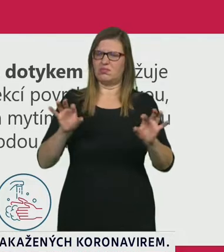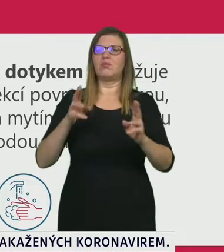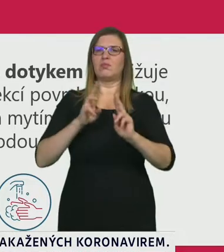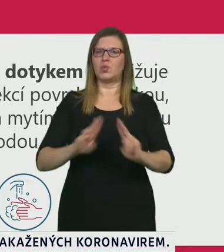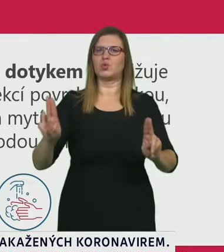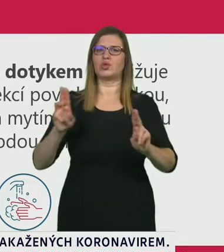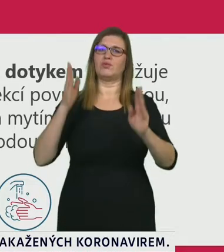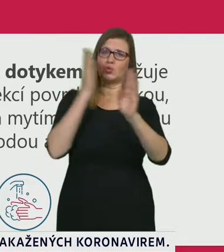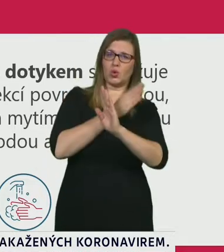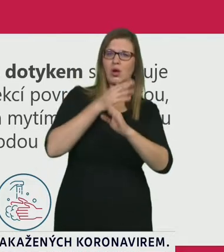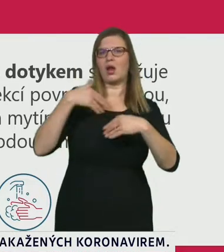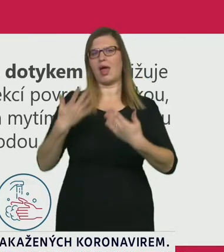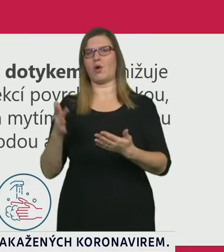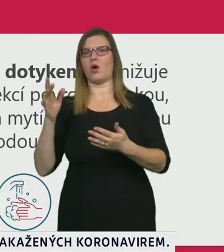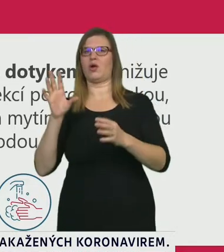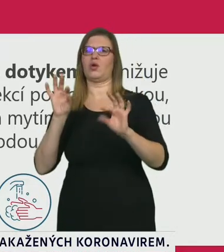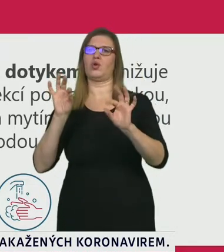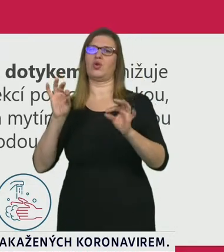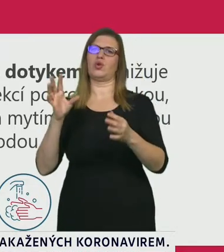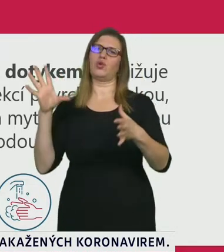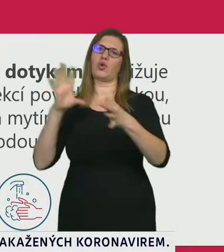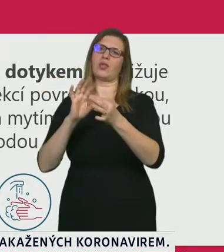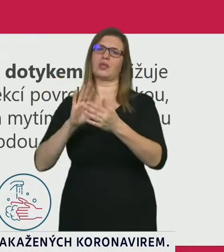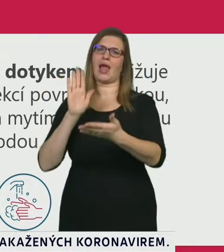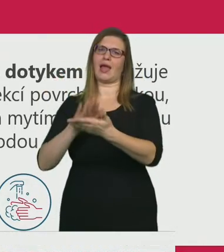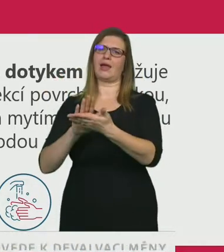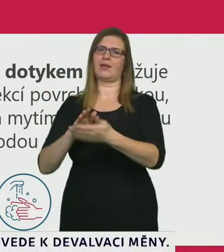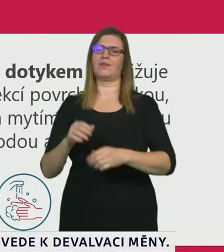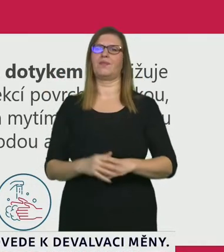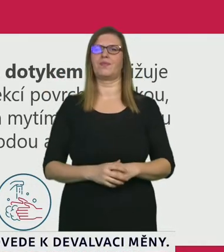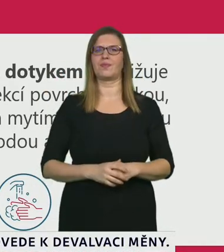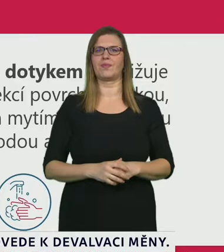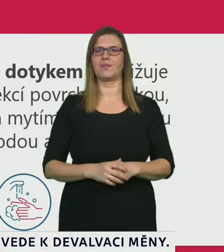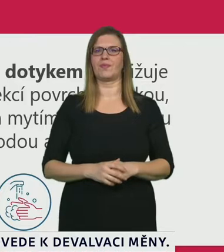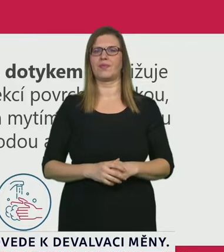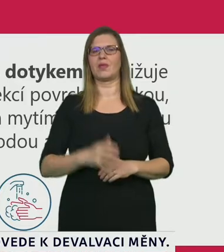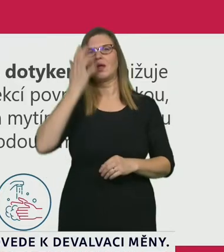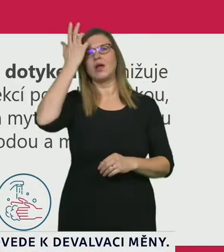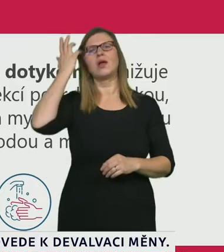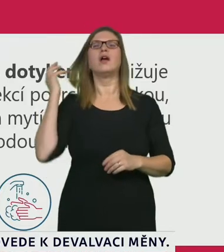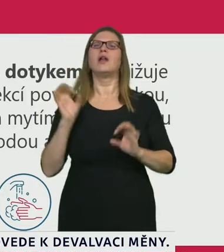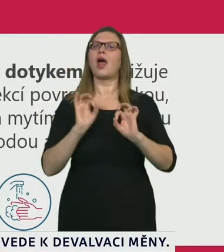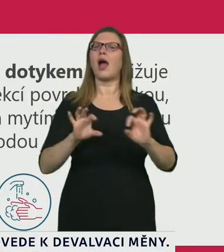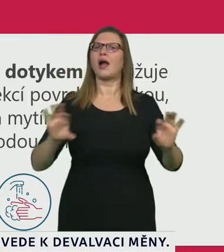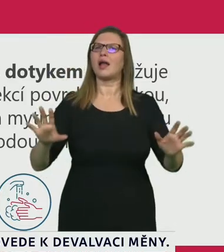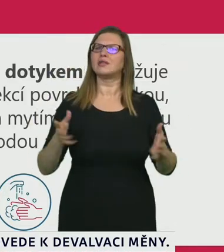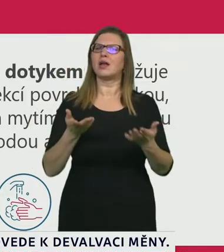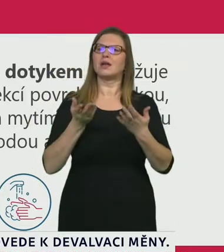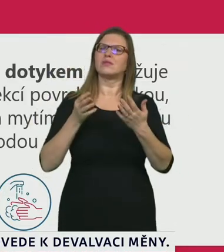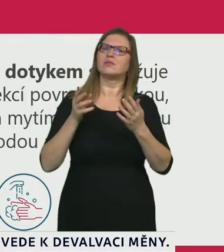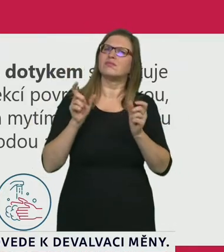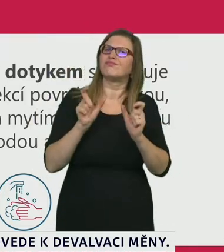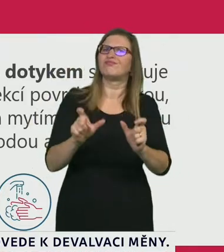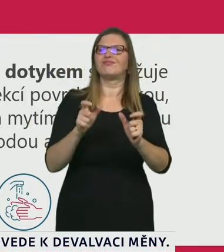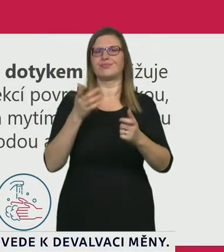Nejúčinnější opatření proti šíření nákazy k jeho zavedení dochází tehdy, když všechna ostatní epidemická